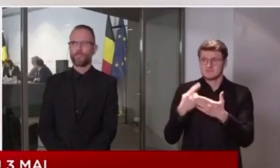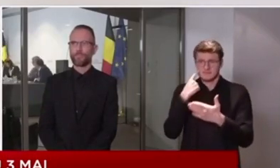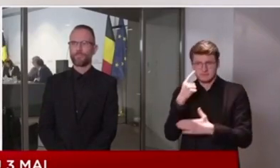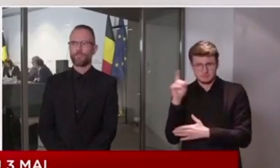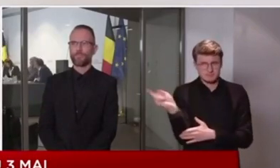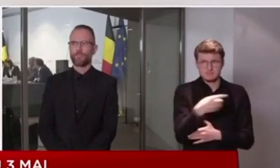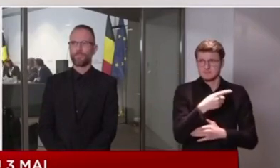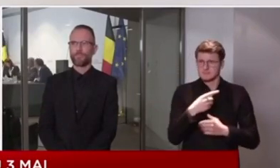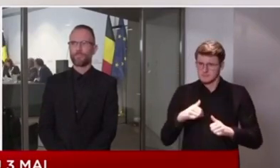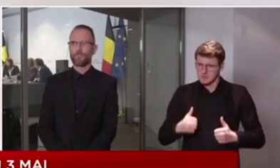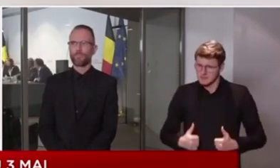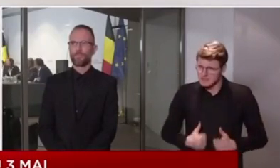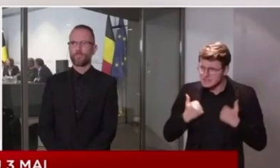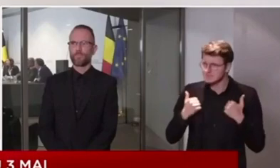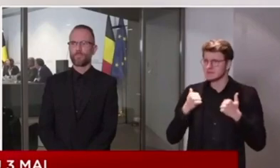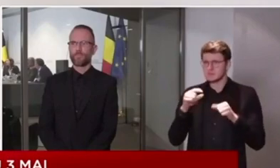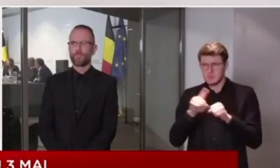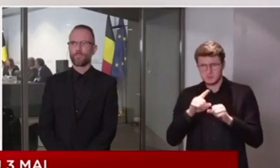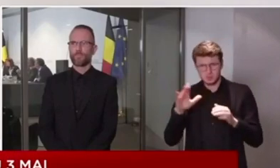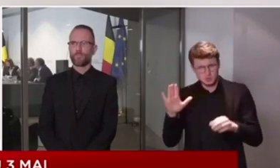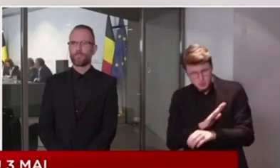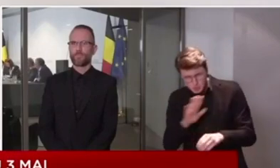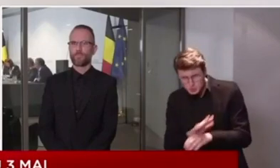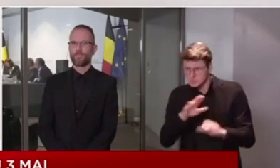'efforts et c'était un mois de sacrifices.